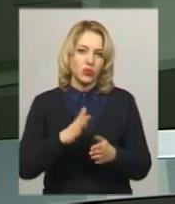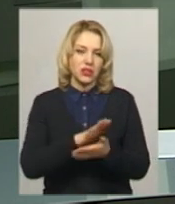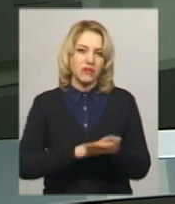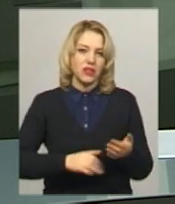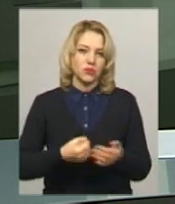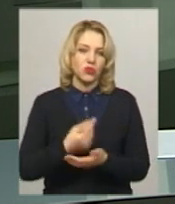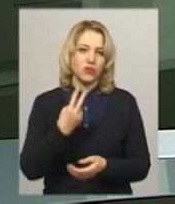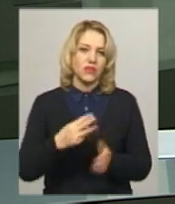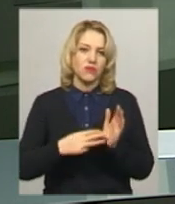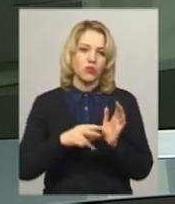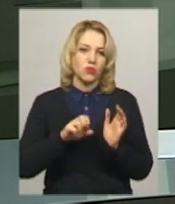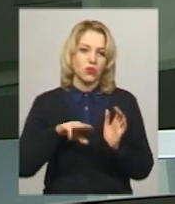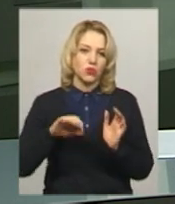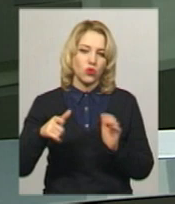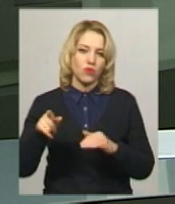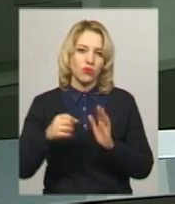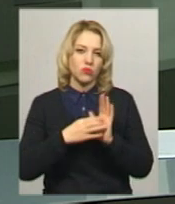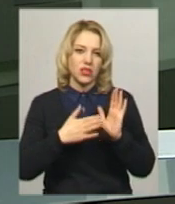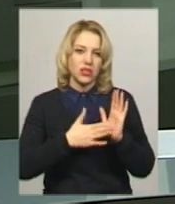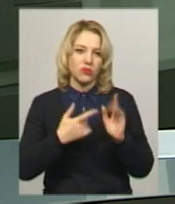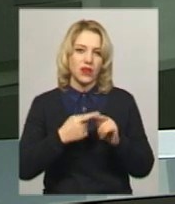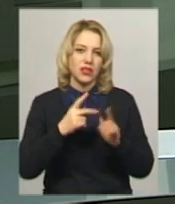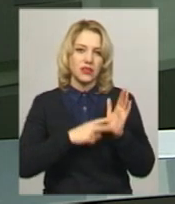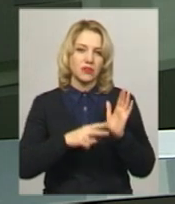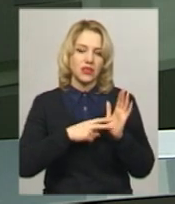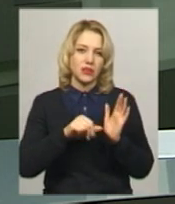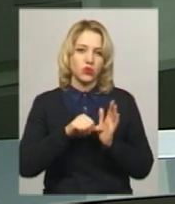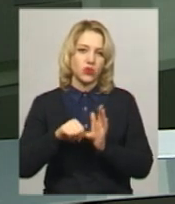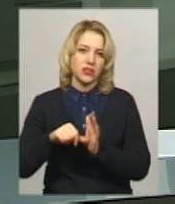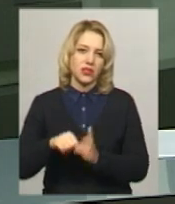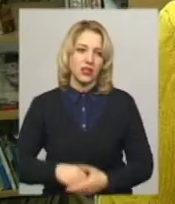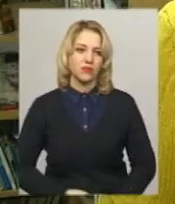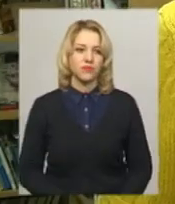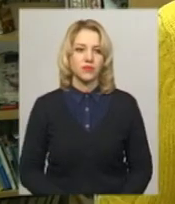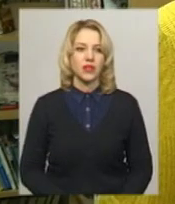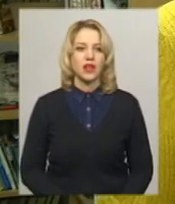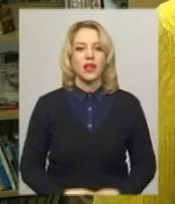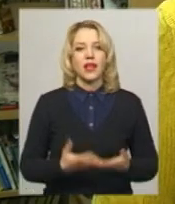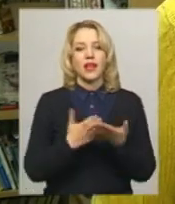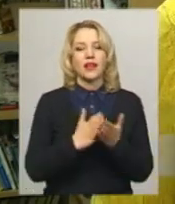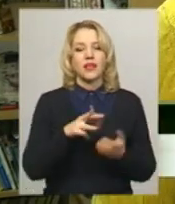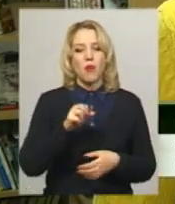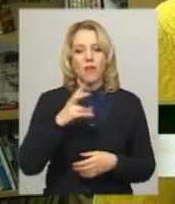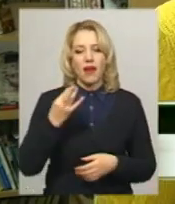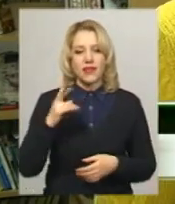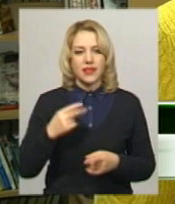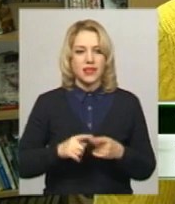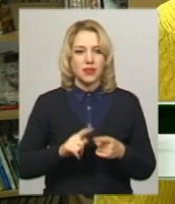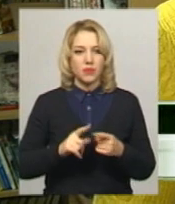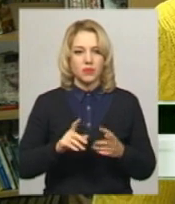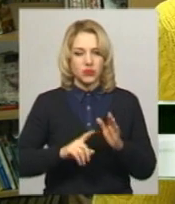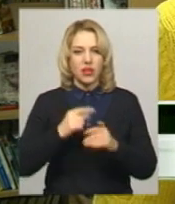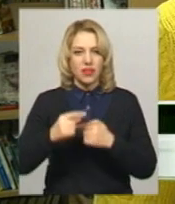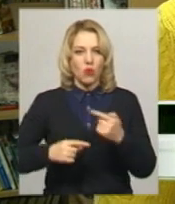до 28 лютого. У ньому зареєструвалися 77 учасників. «Книгоманія» набирає обертів і в цьому